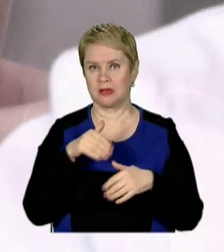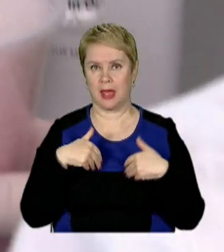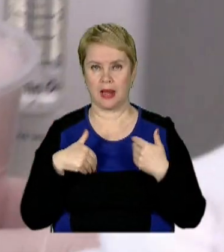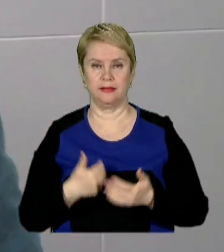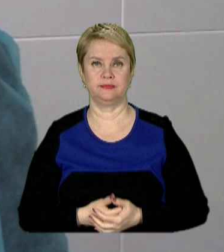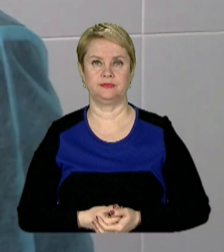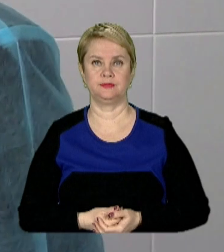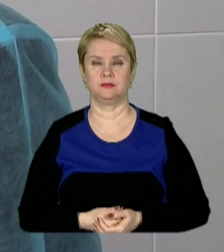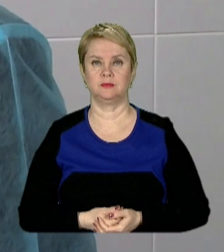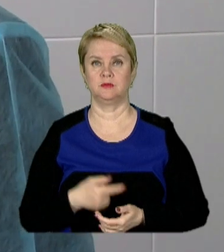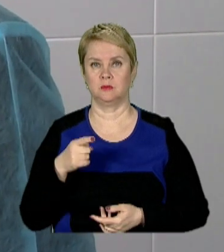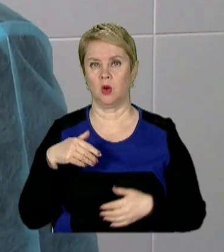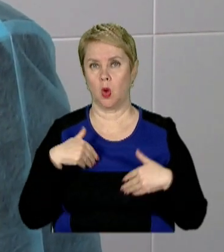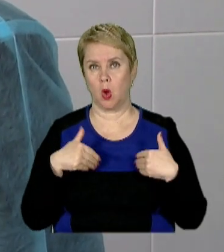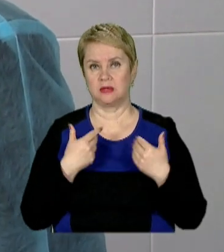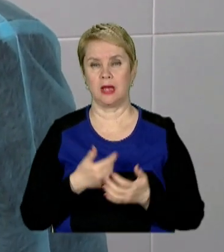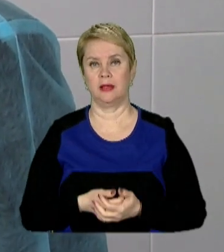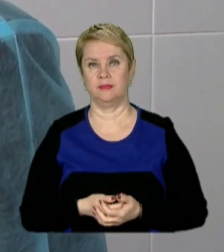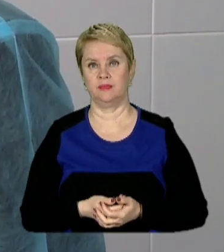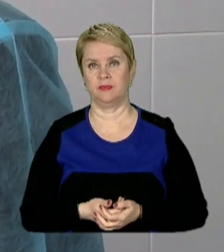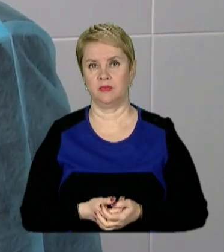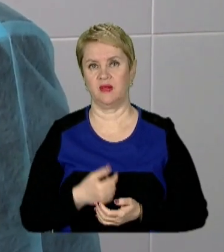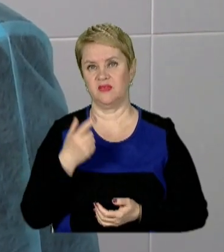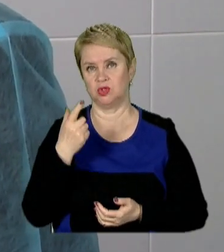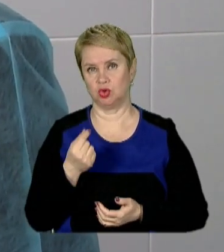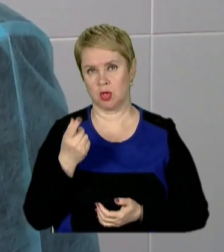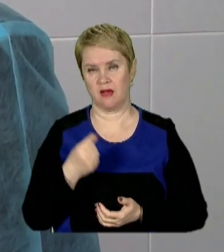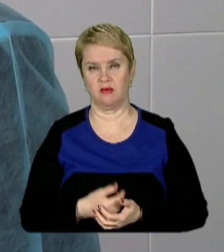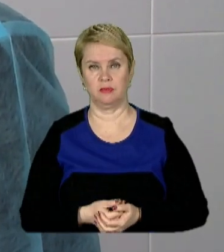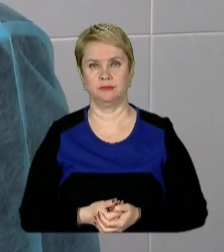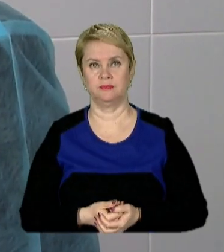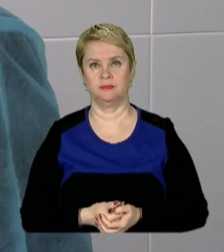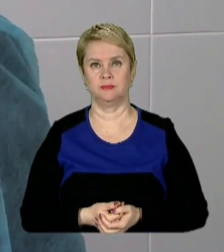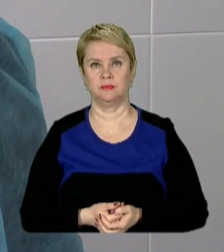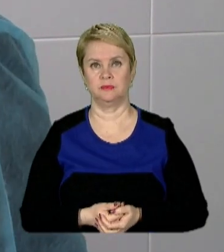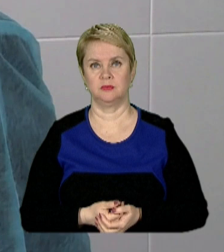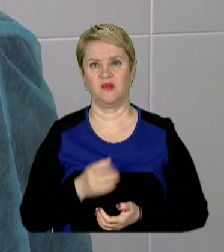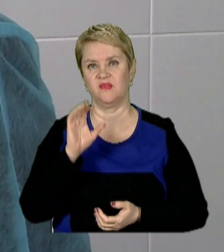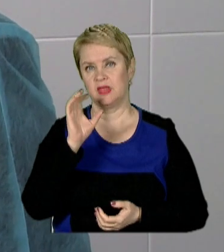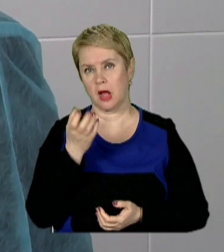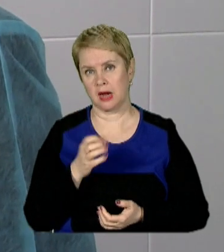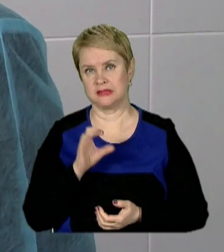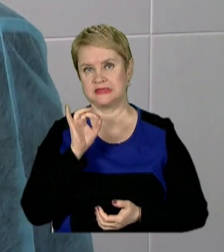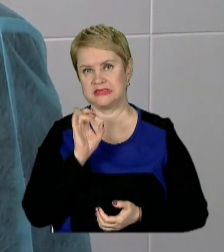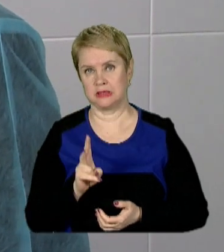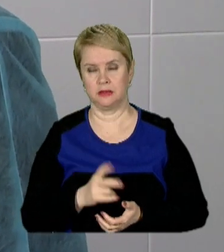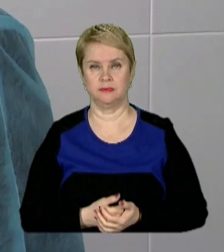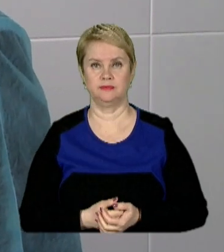коктейль, в ньому є вишнево-виноградний сік.